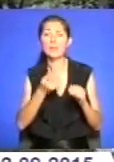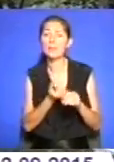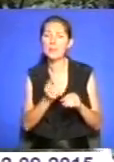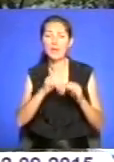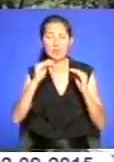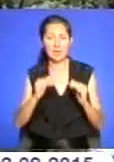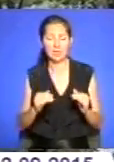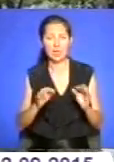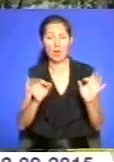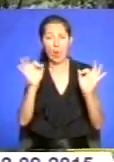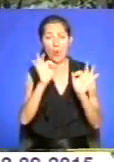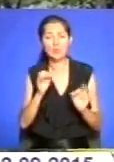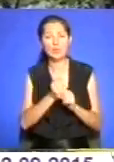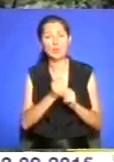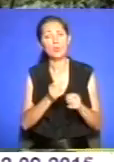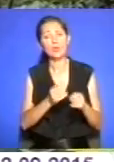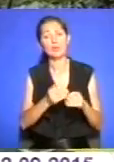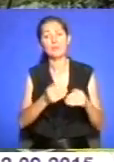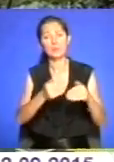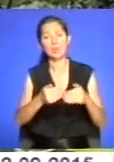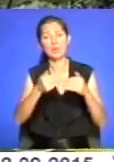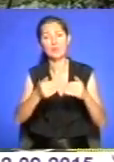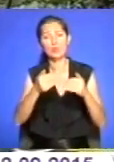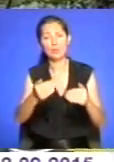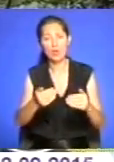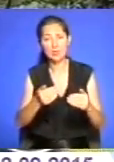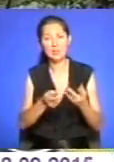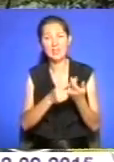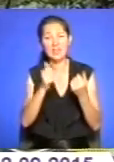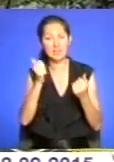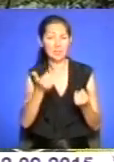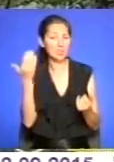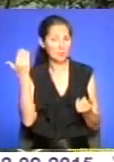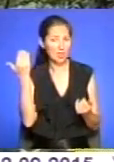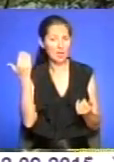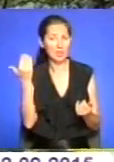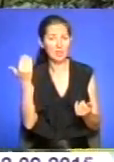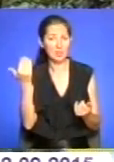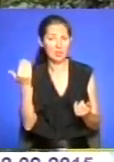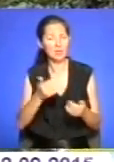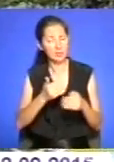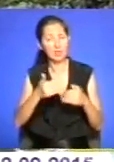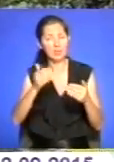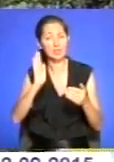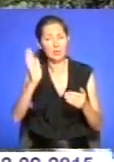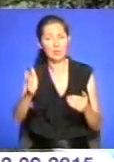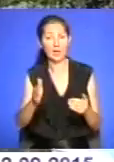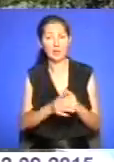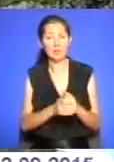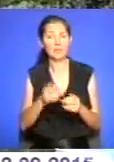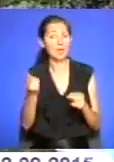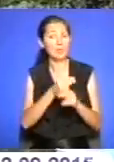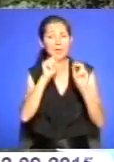мінімум на декілька тижнів далі, тому що без дощу їх розпочинати практично неможливо.